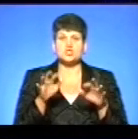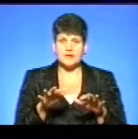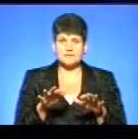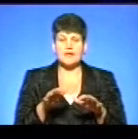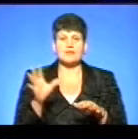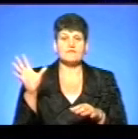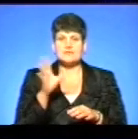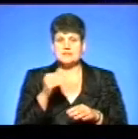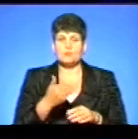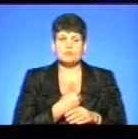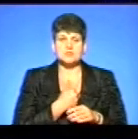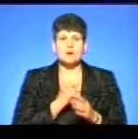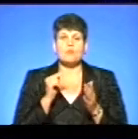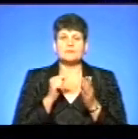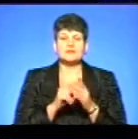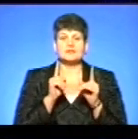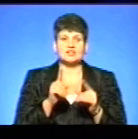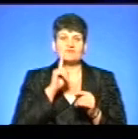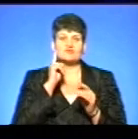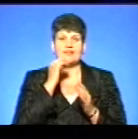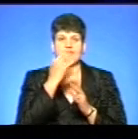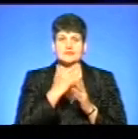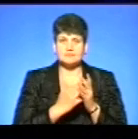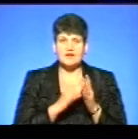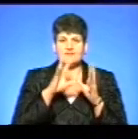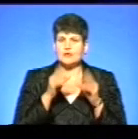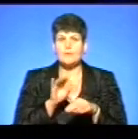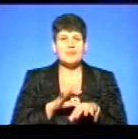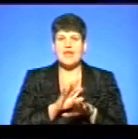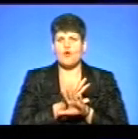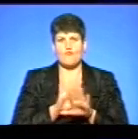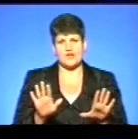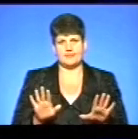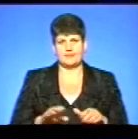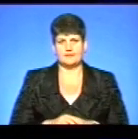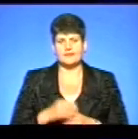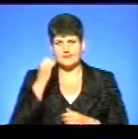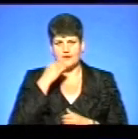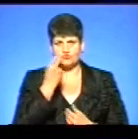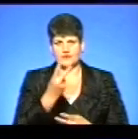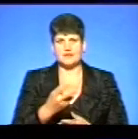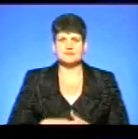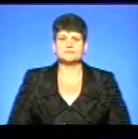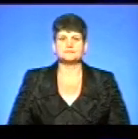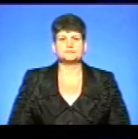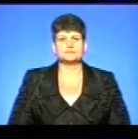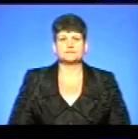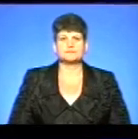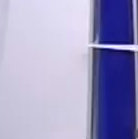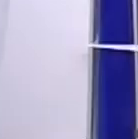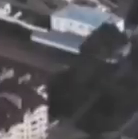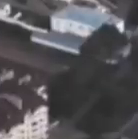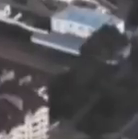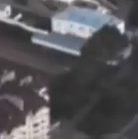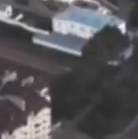нам всім побажаю потрапляти тільки до зелених списків, ну а загалом не хворіти. Дякую вам. Дякую всім, що дивилися. Дякую.